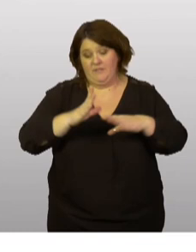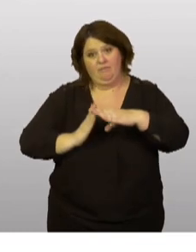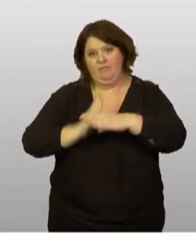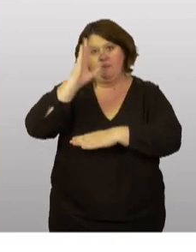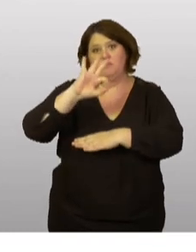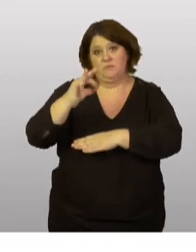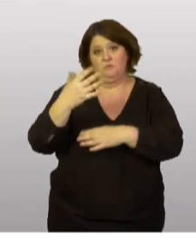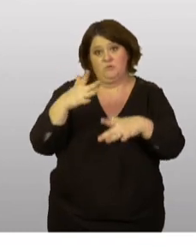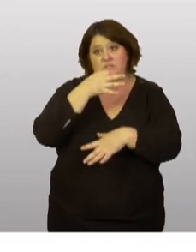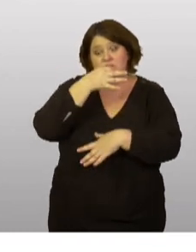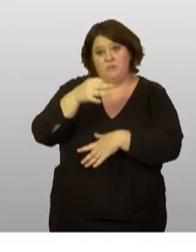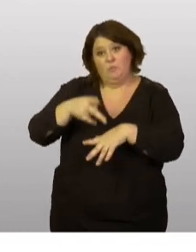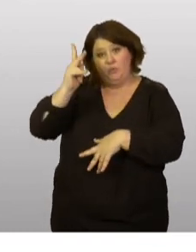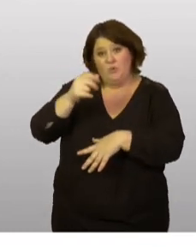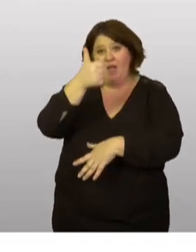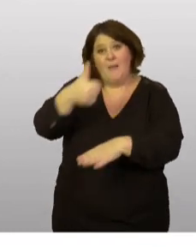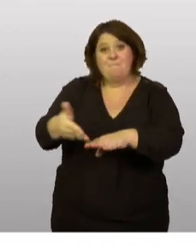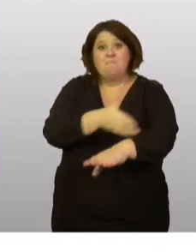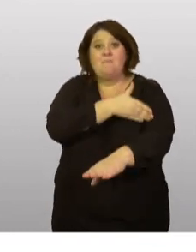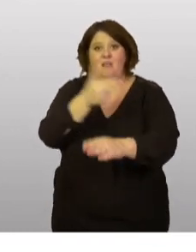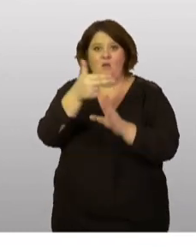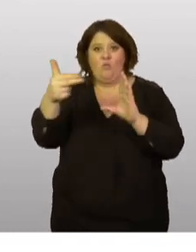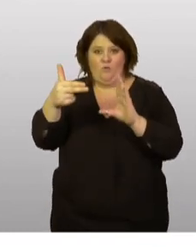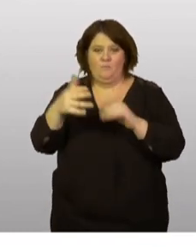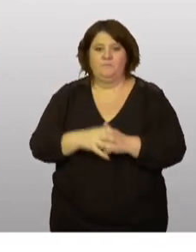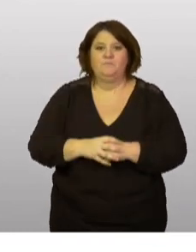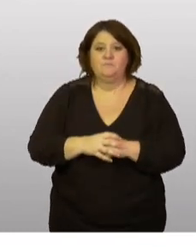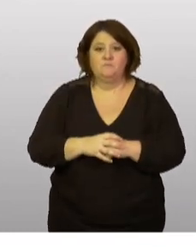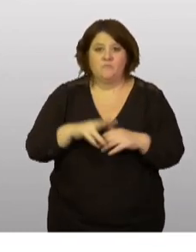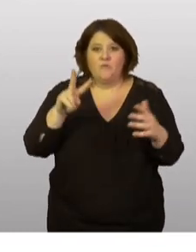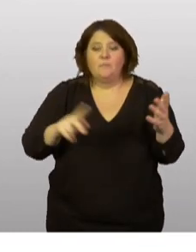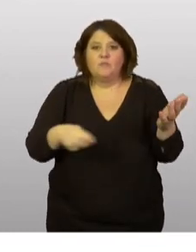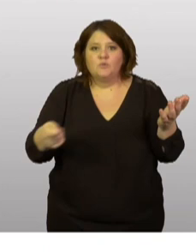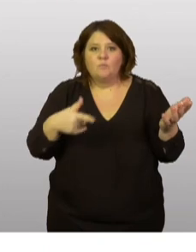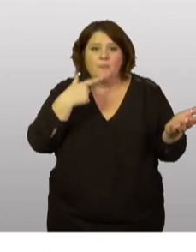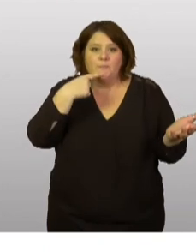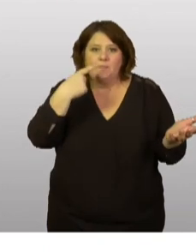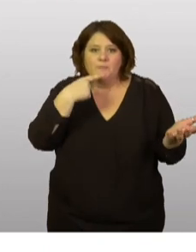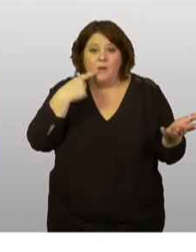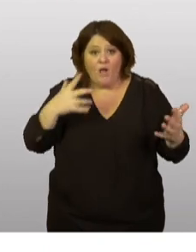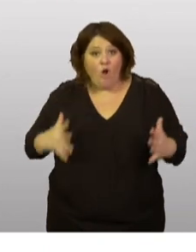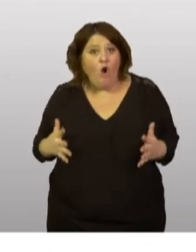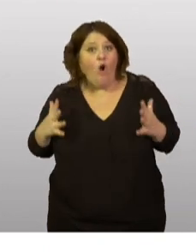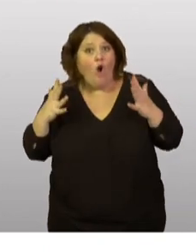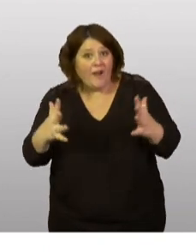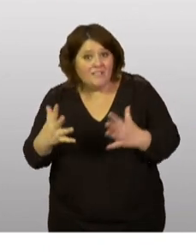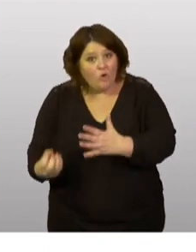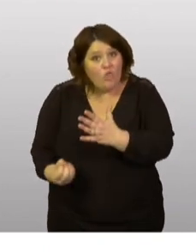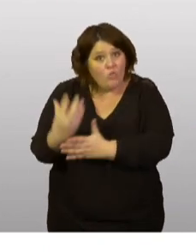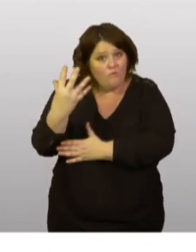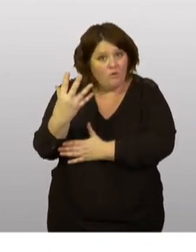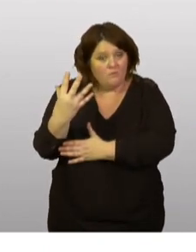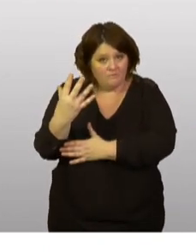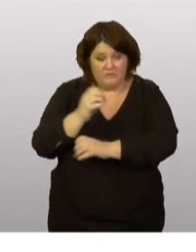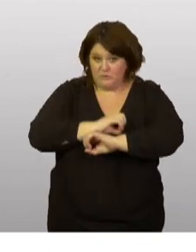Donc, d'ores et déjà, un peu plus d'un milliard d'euros. Je parle là bien d'engagement nouveau, que ce